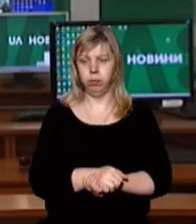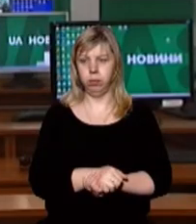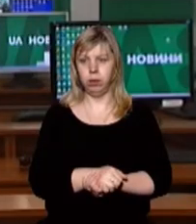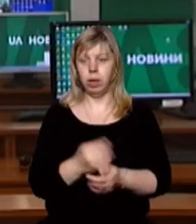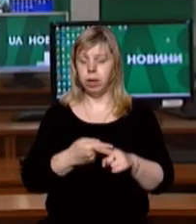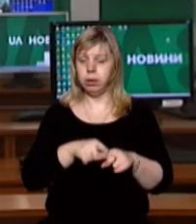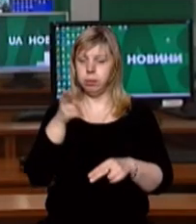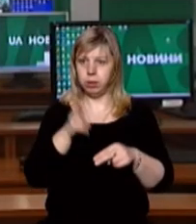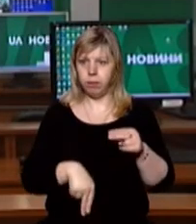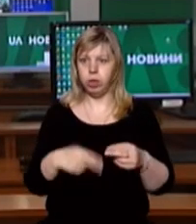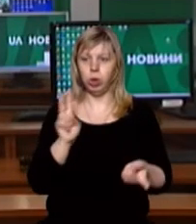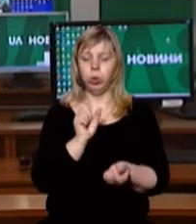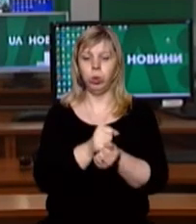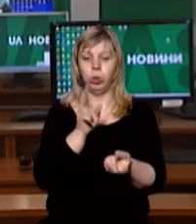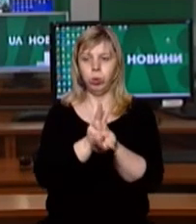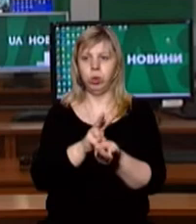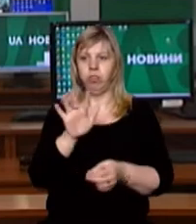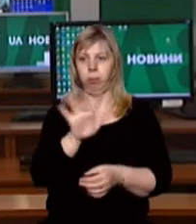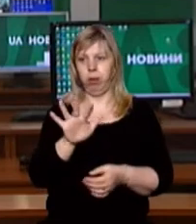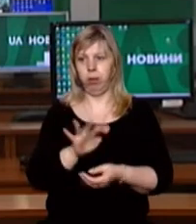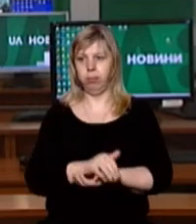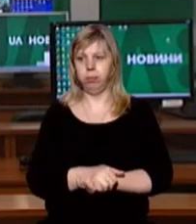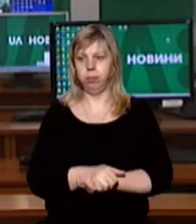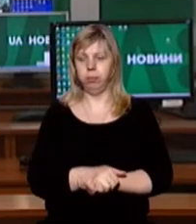Цим завершуємо. До зустрічі о 17-й.